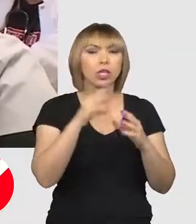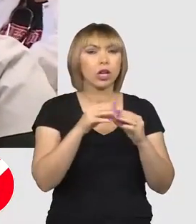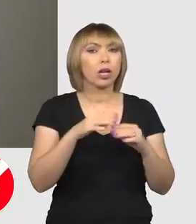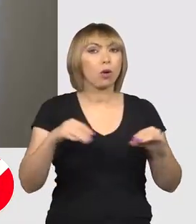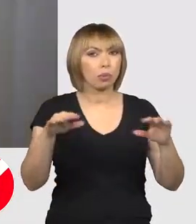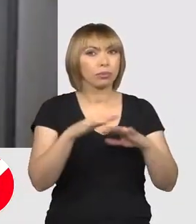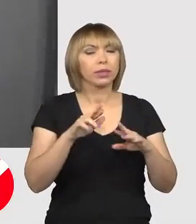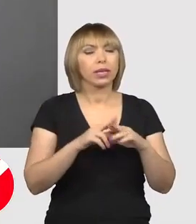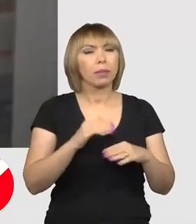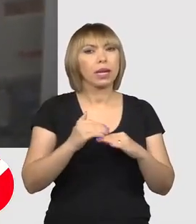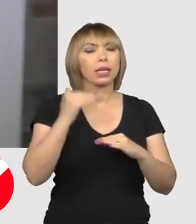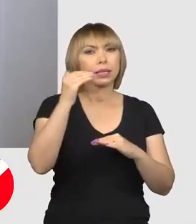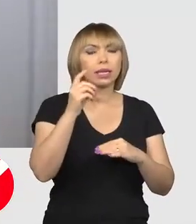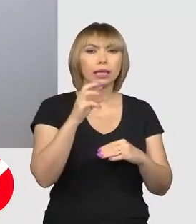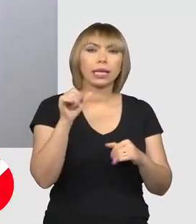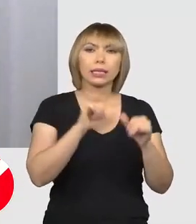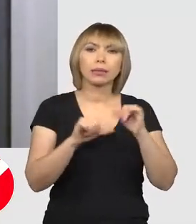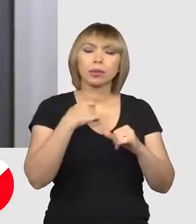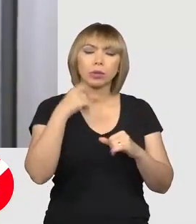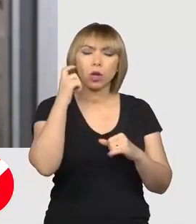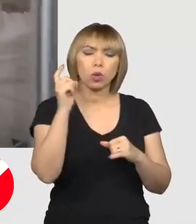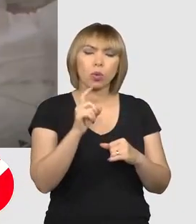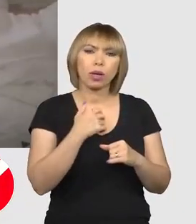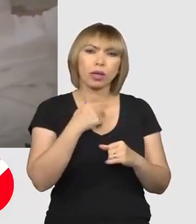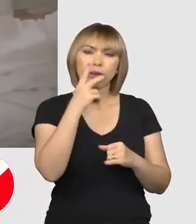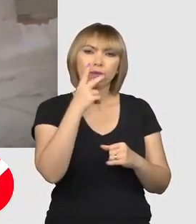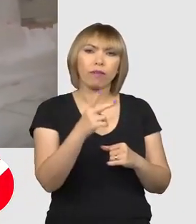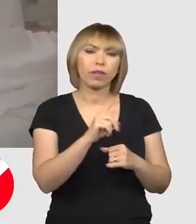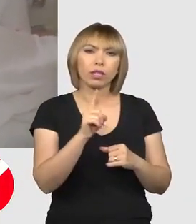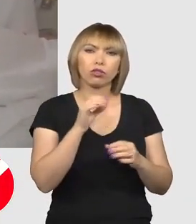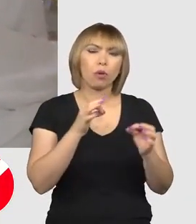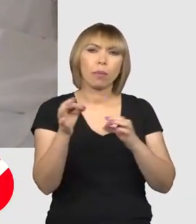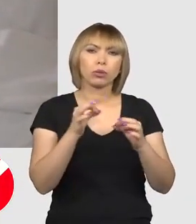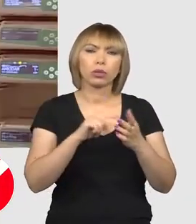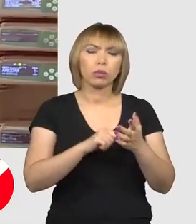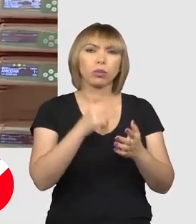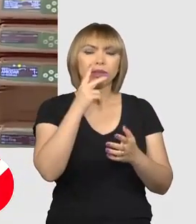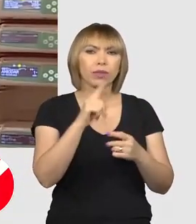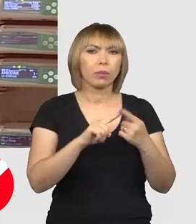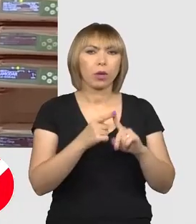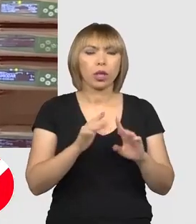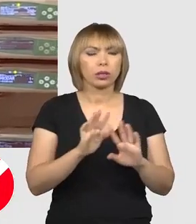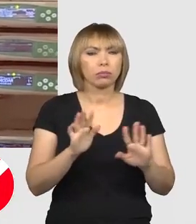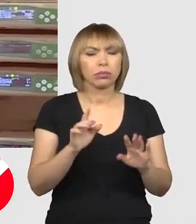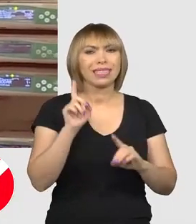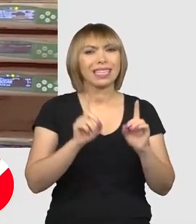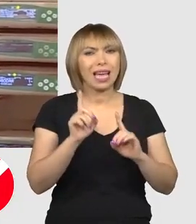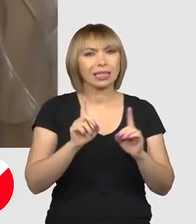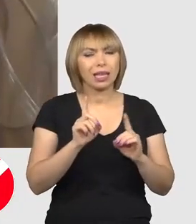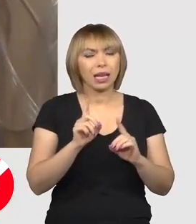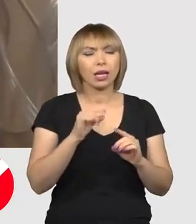ridicată, însă în septembrie nu cred că vom vedea nicio măsură din punct de vedere politic. Chiar dacă,